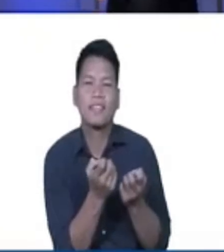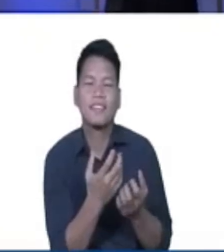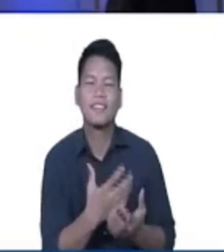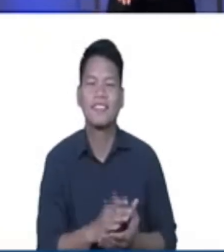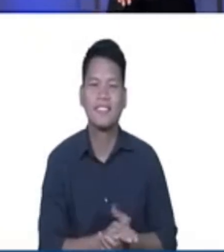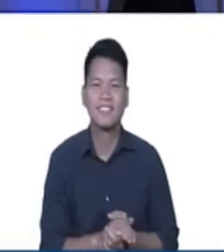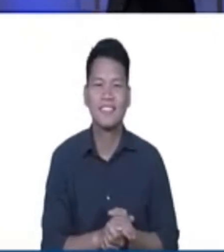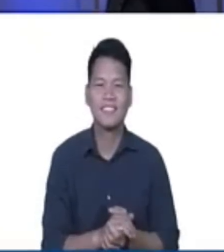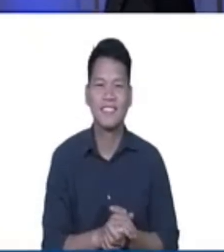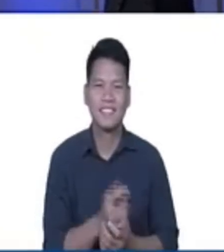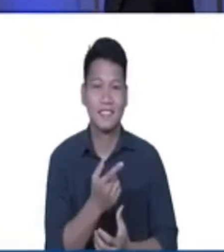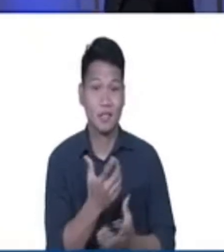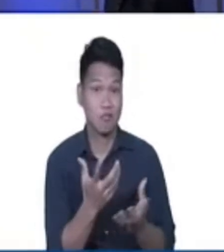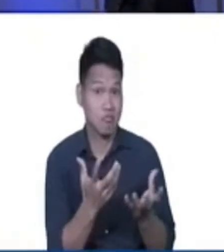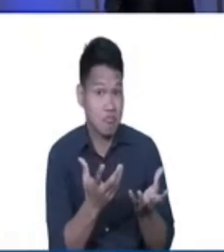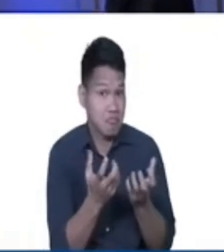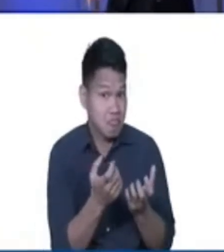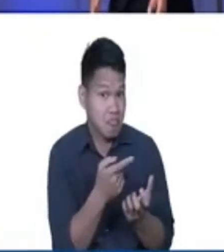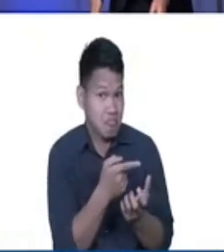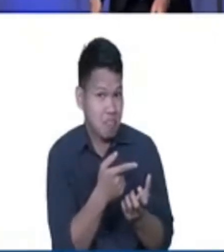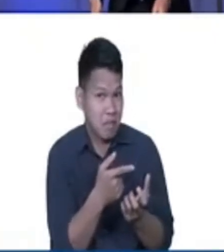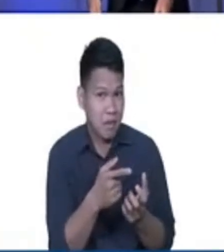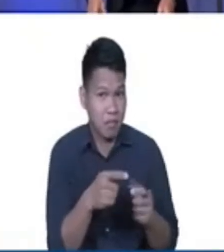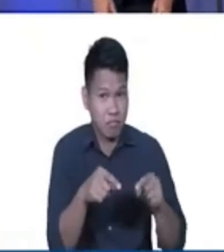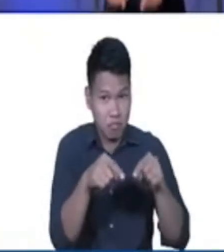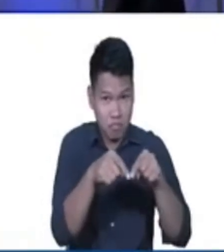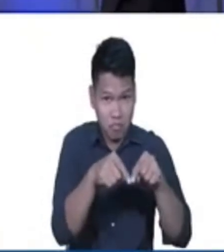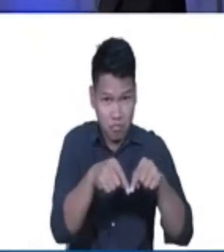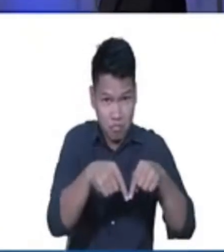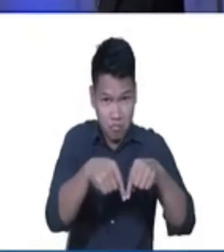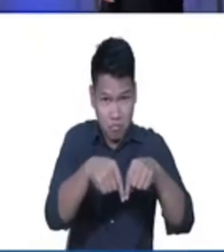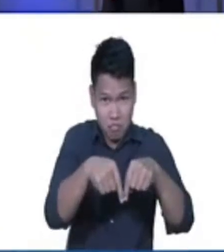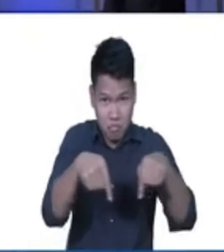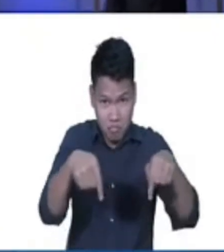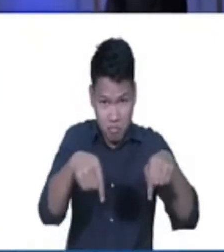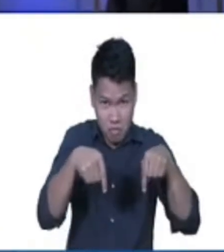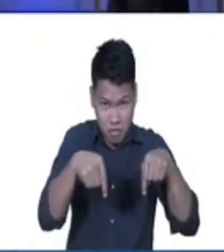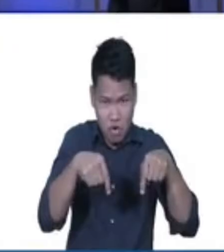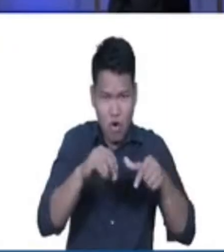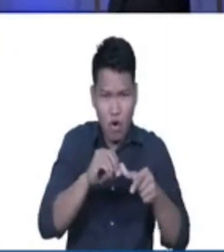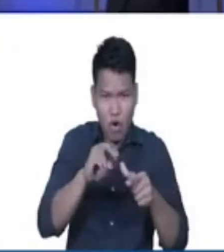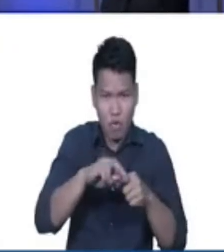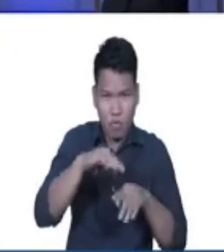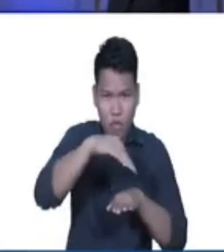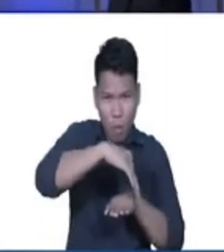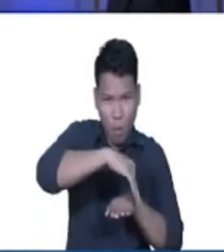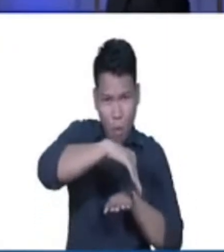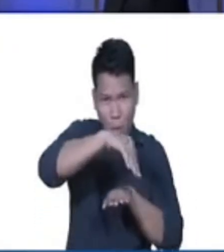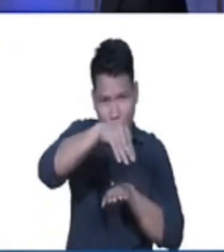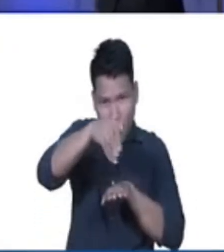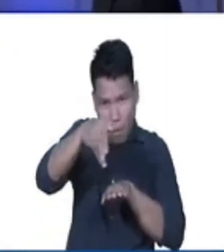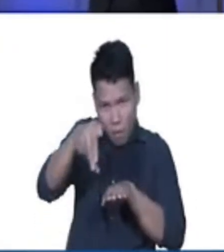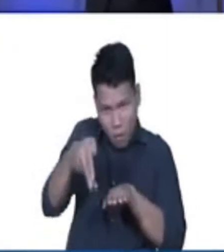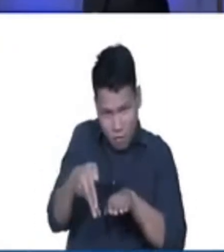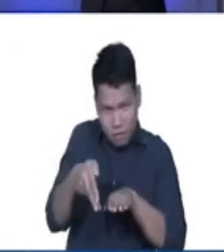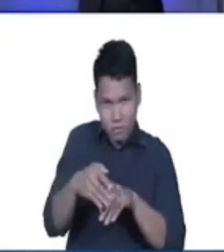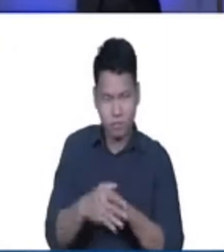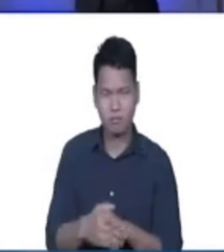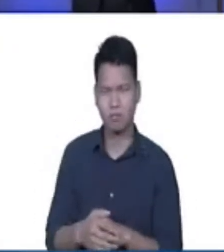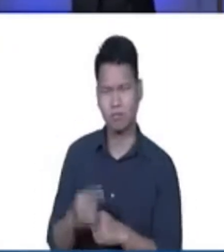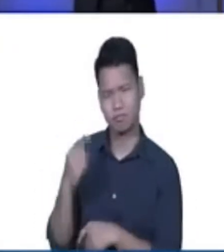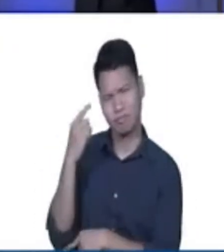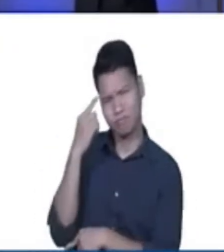Do you want a square two or a round two? Ang sabi po ni Ronald ay,